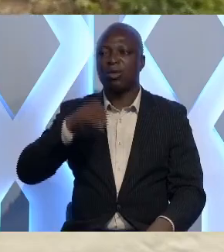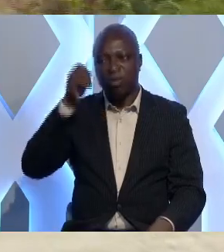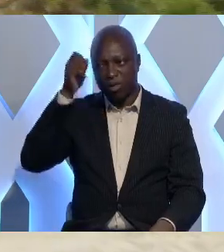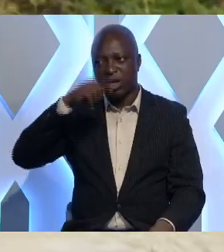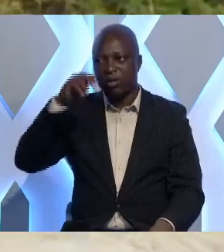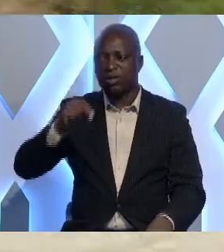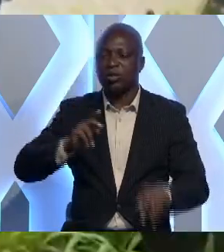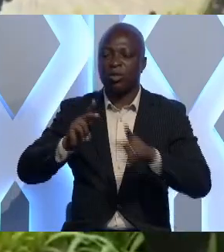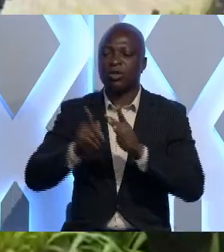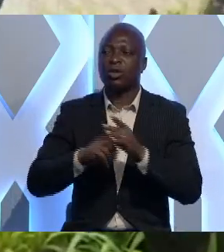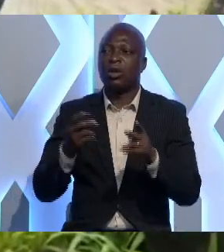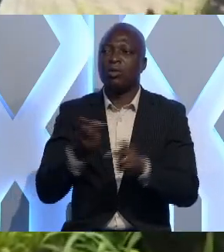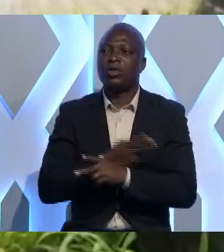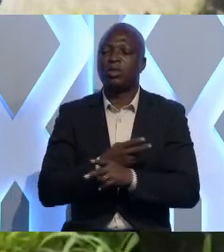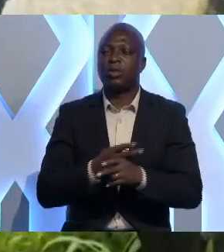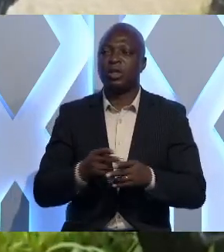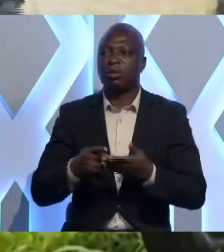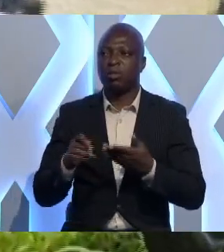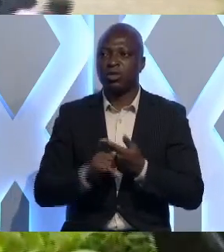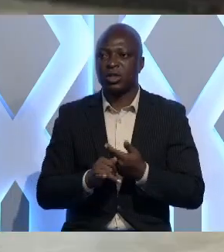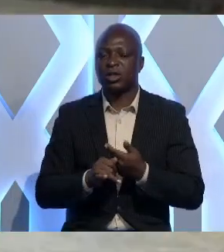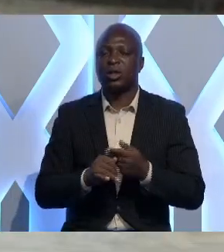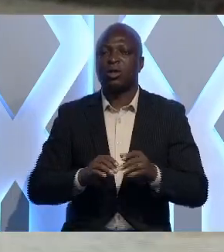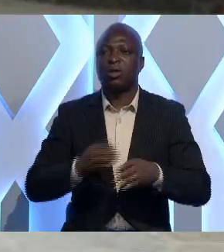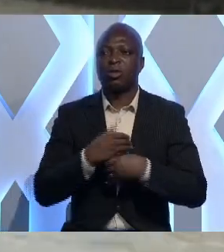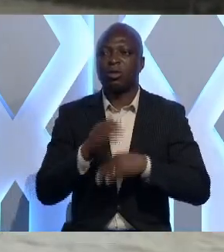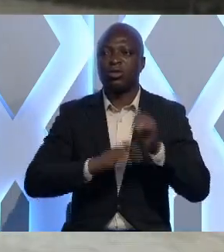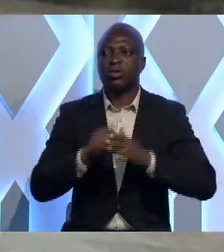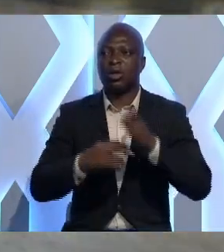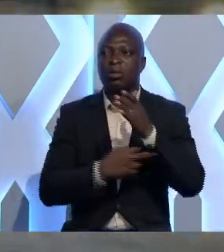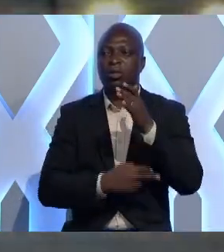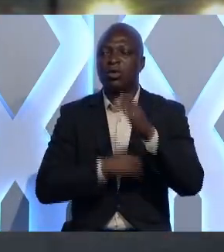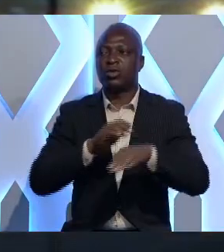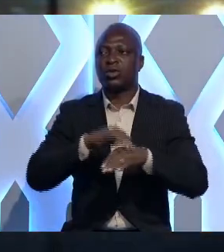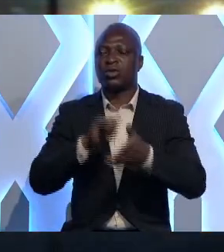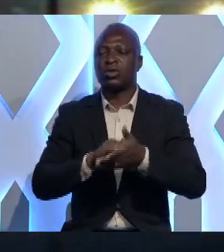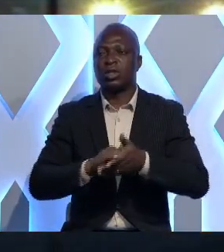populations multiplie des projets comme celui-ci, un pont sur la rivière Aou.